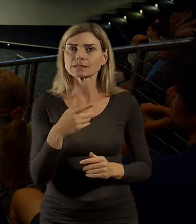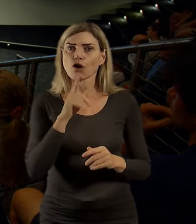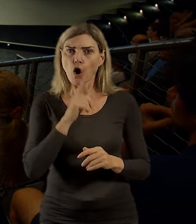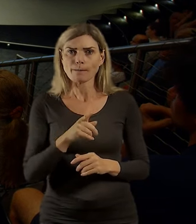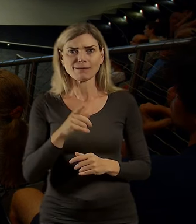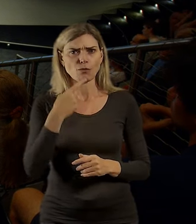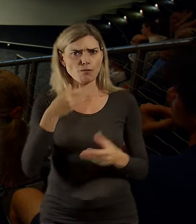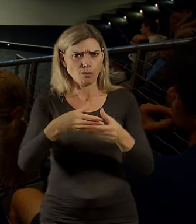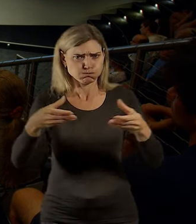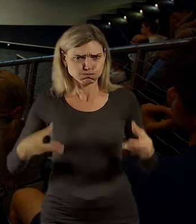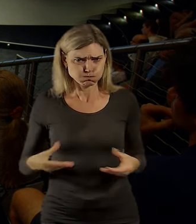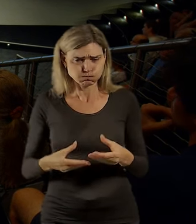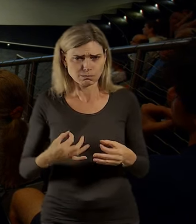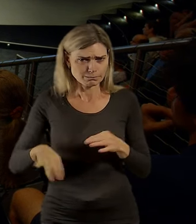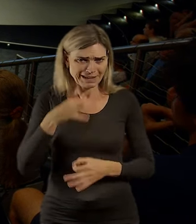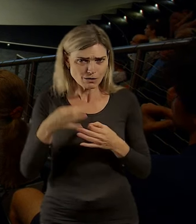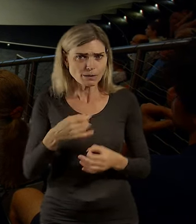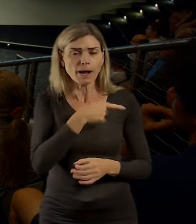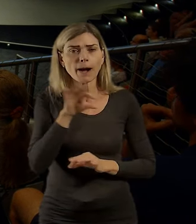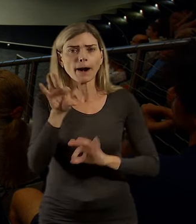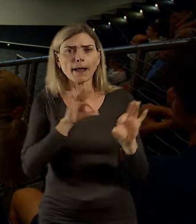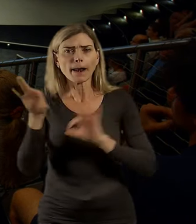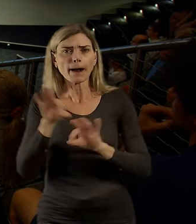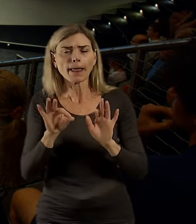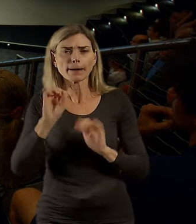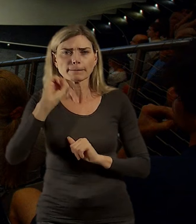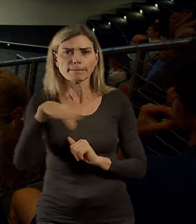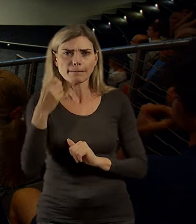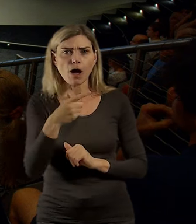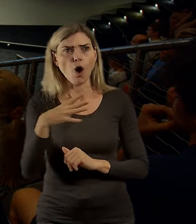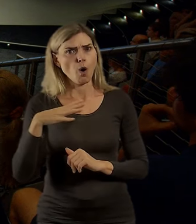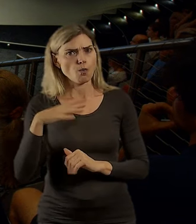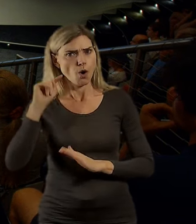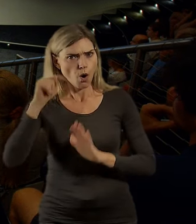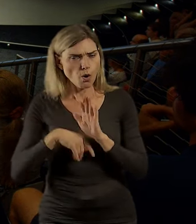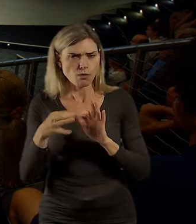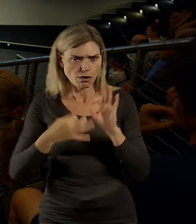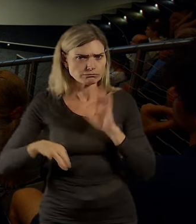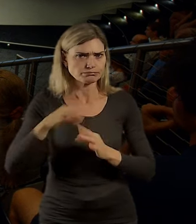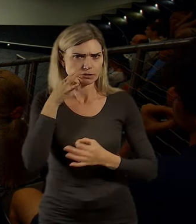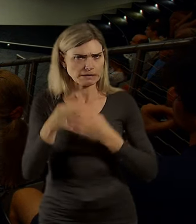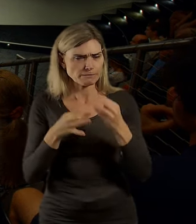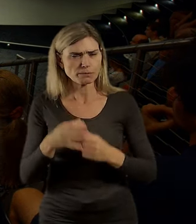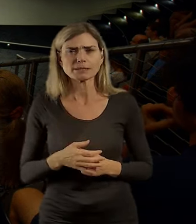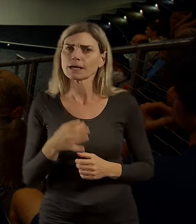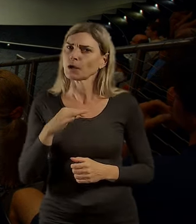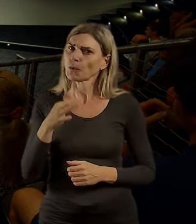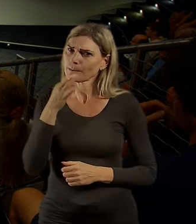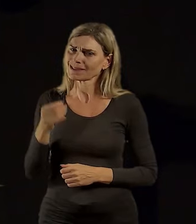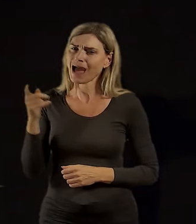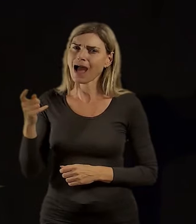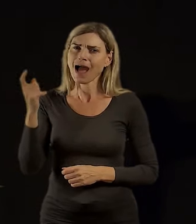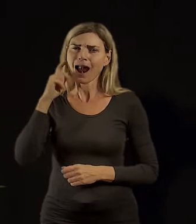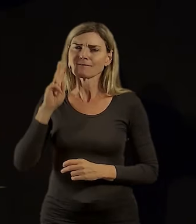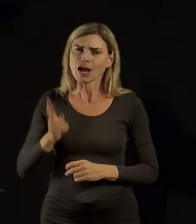položili, takže je vidět, že to je skutečně důsledná analýza. Zeptám se tady Petra Hlaváčka, Zdeňka Hřiba,